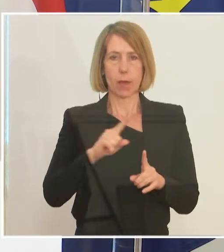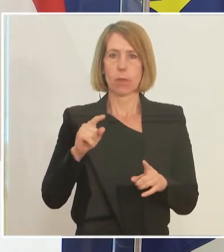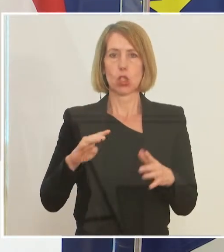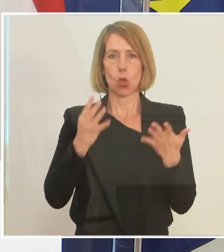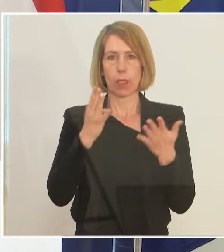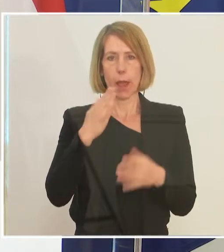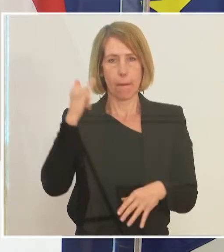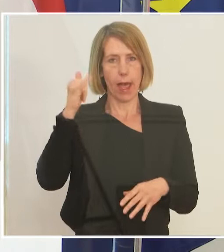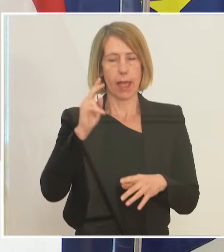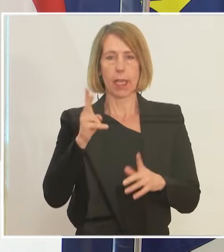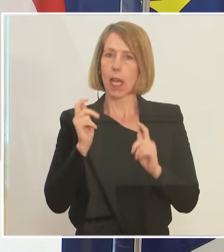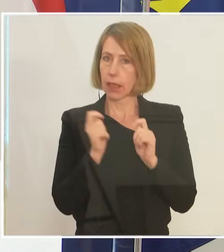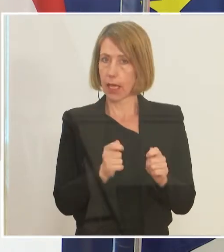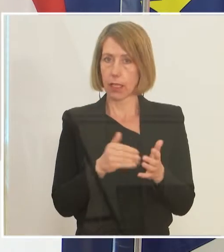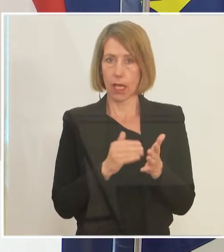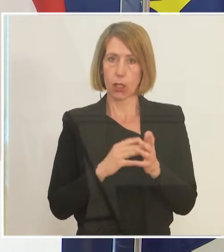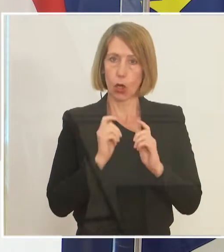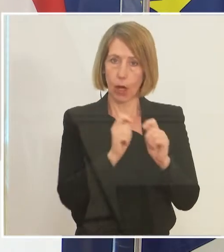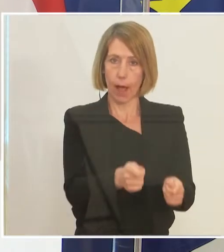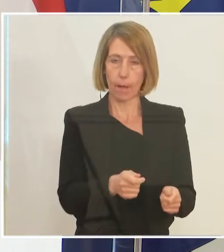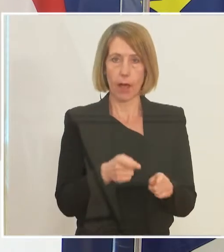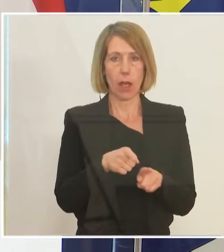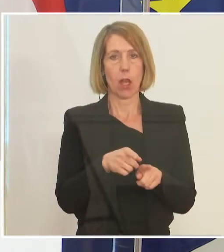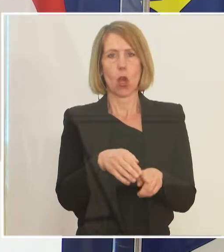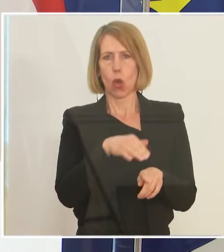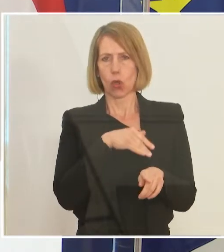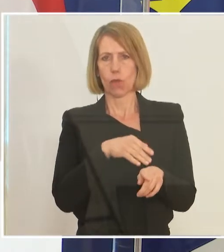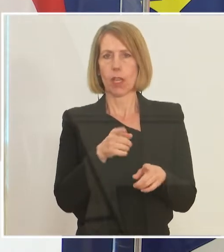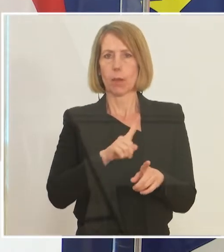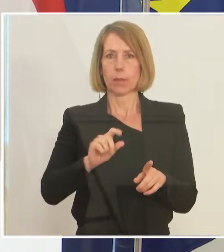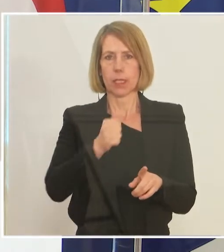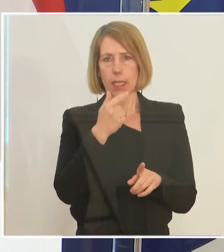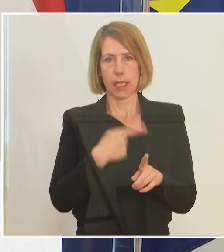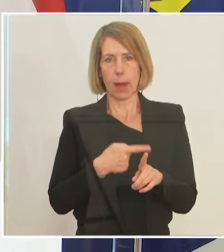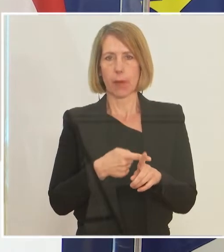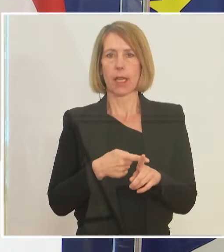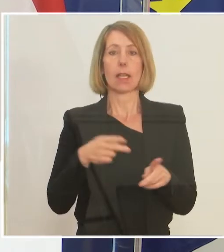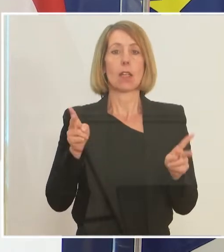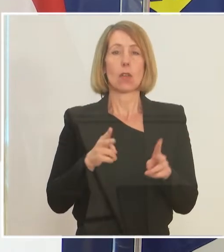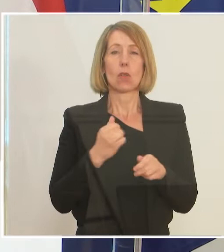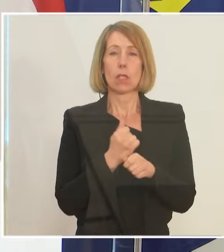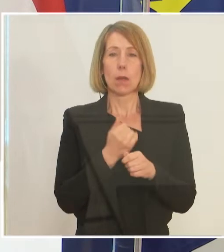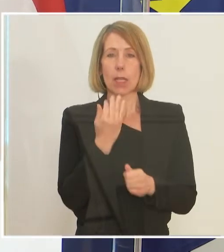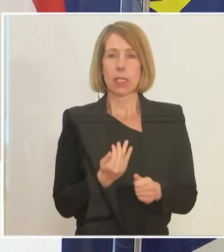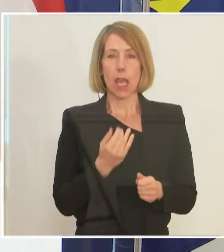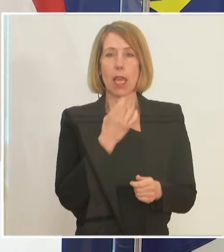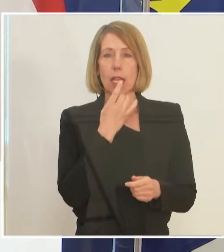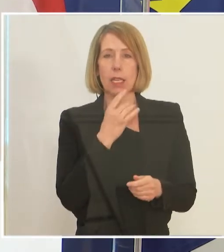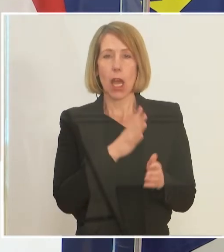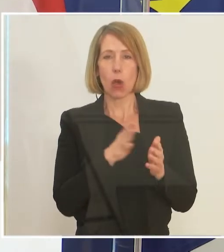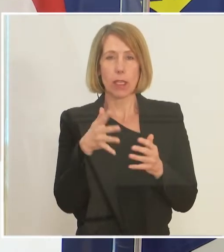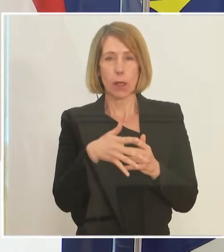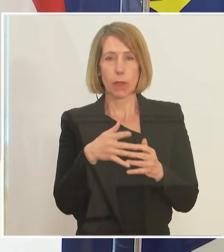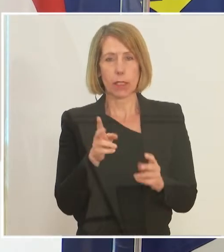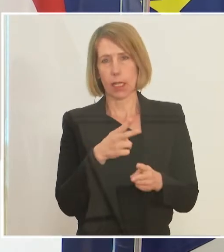Mai Anträge zu stellen, rückwirkend mit 1. April. Das heißt, die Kurzarbeitszahlen kann man jetzt noch nicht interpretieren, weil da